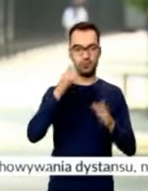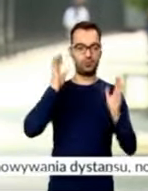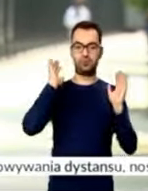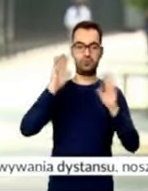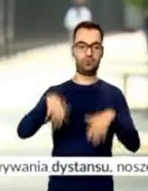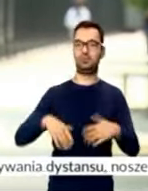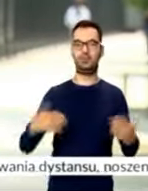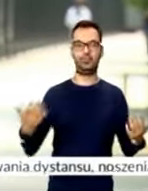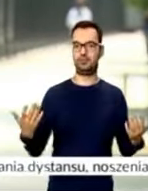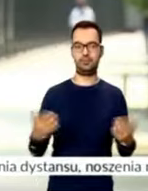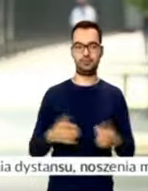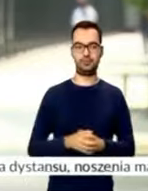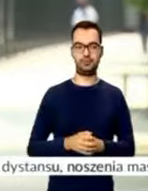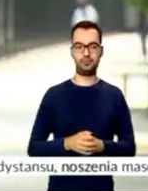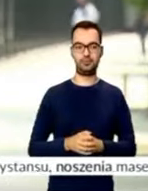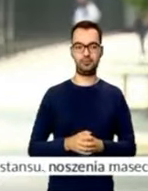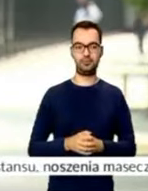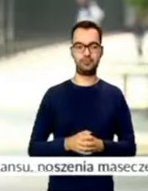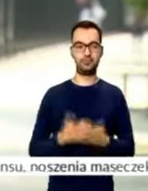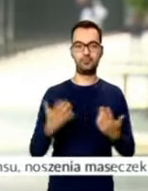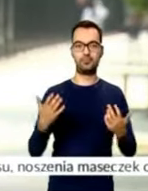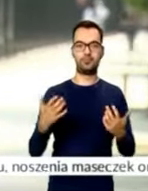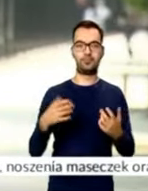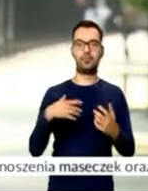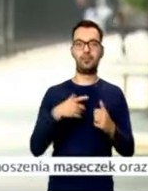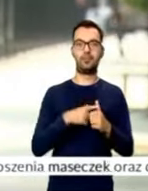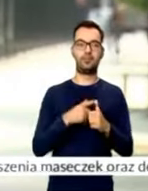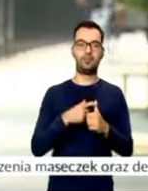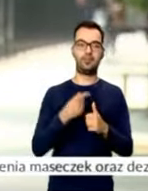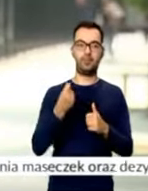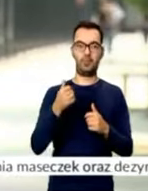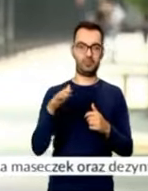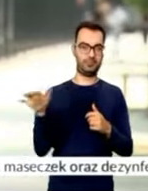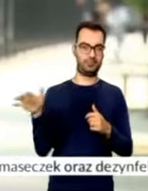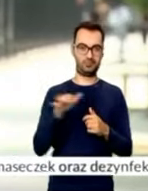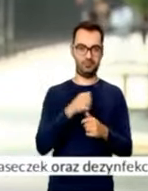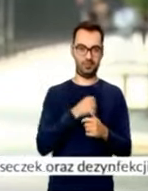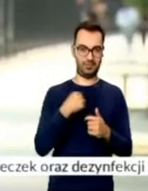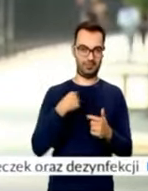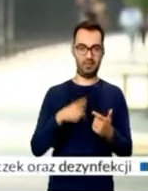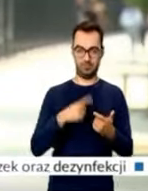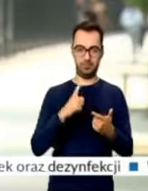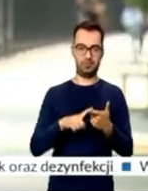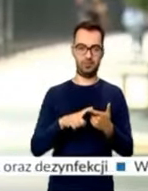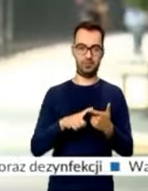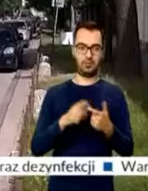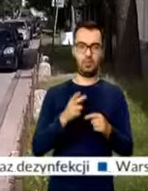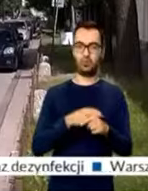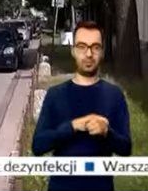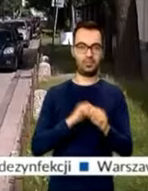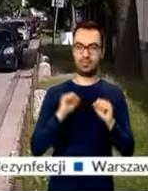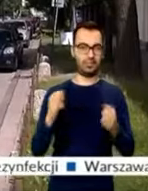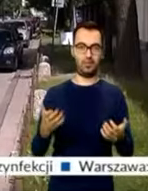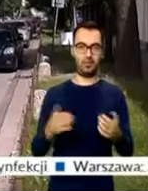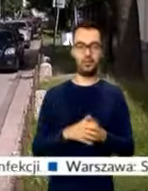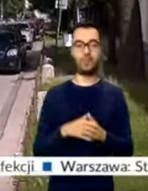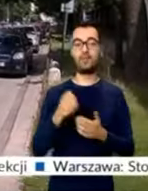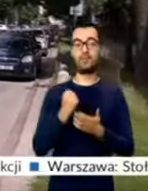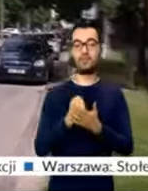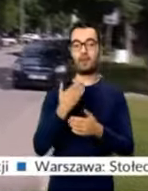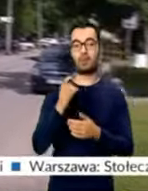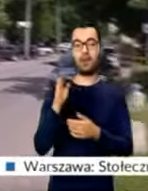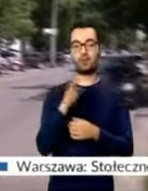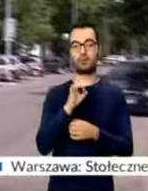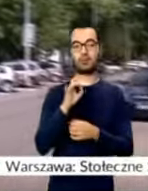zostawić. Z jednej strony zostały zdefraudowane pieniądze warszawiaków, z drugiej urząd po prostu nie działa. W sprawie Mariusza G.